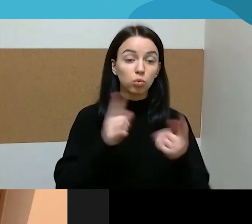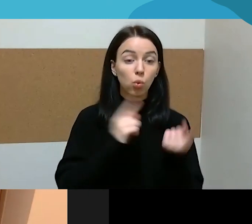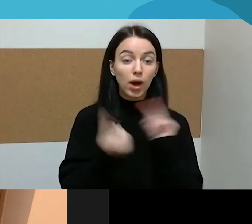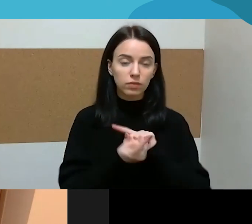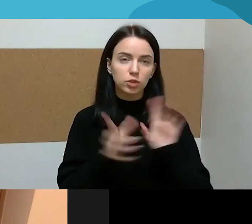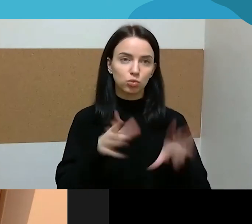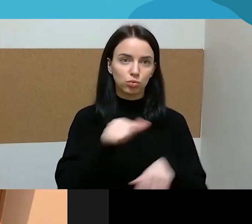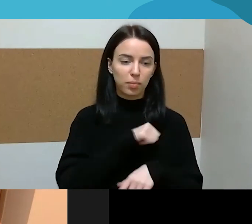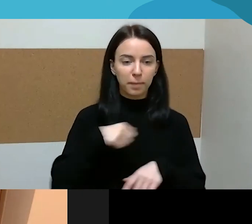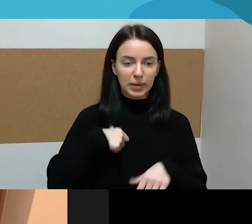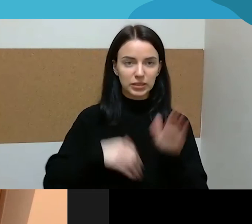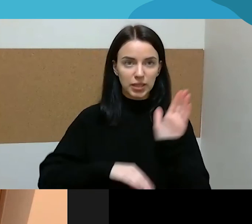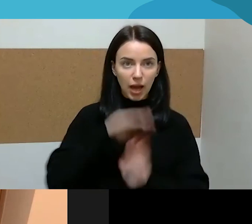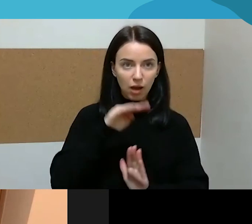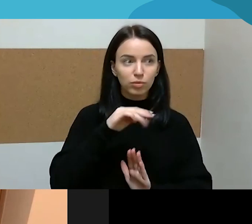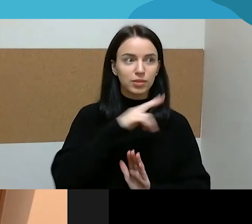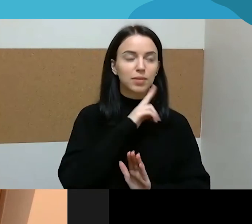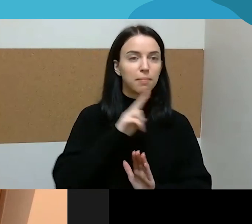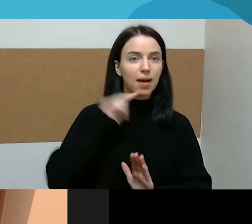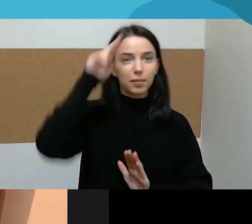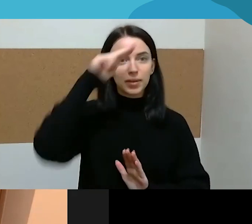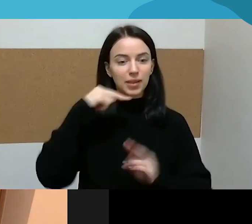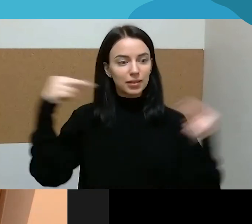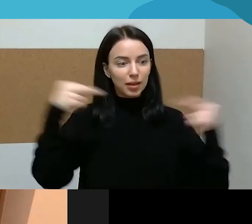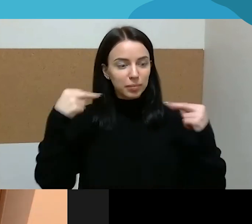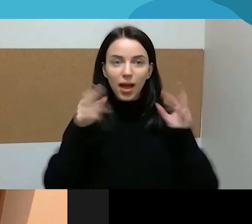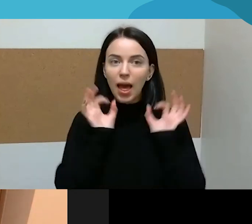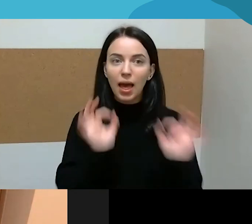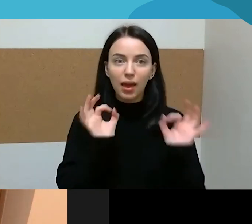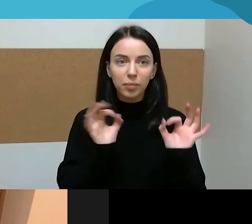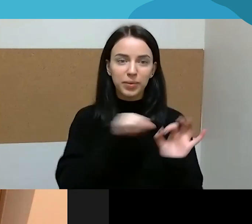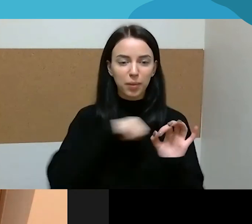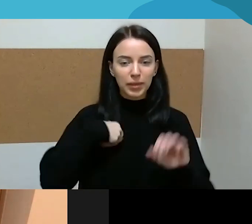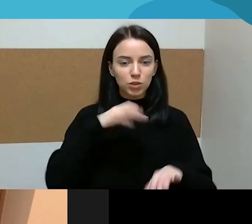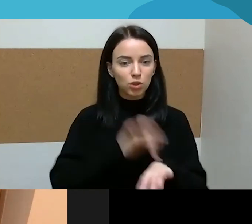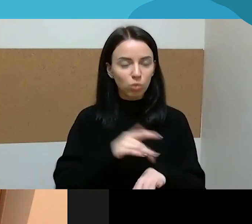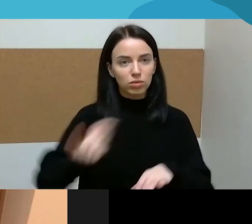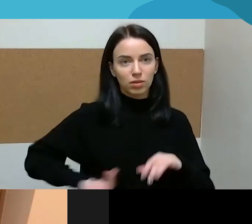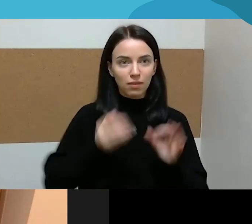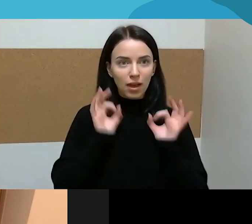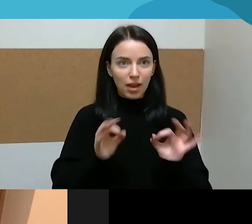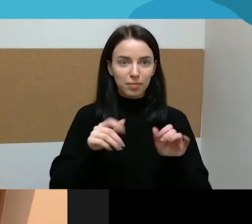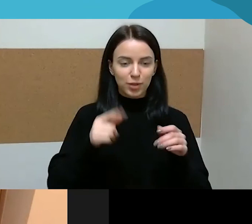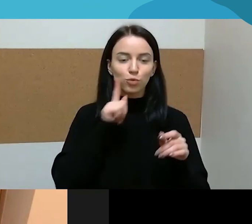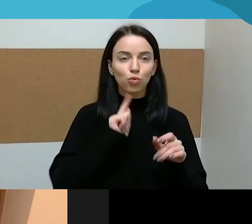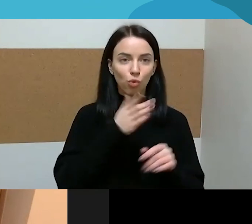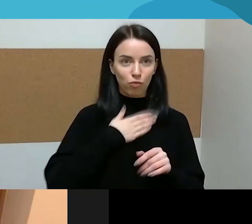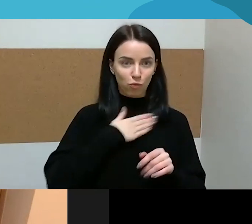patį turėtų norėti duoti ir savo vaikams. Tai tikrai atsakydamas į tą klausimą, taip diletantiškai spėčiau, kad tikrai